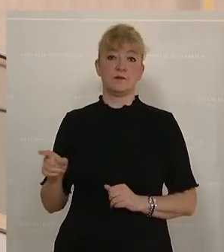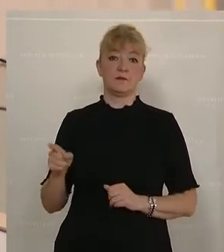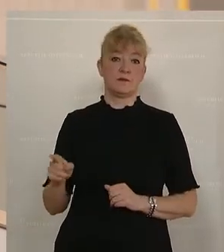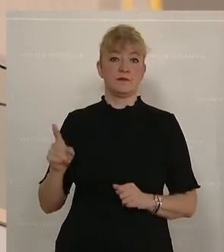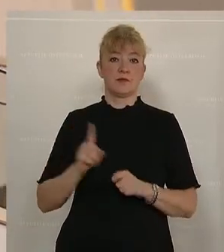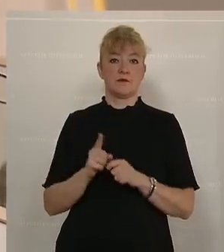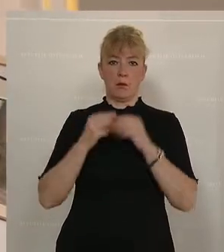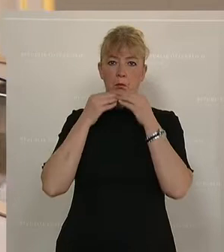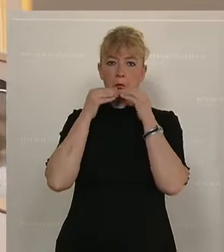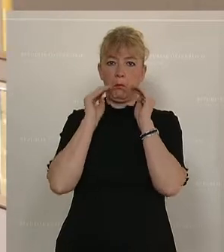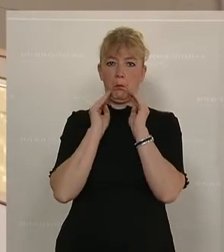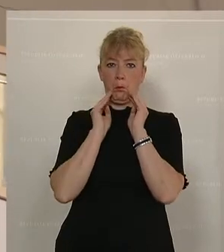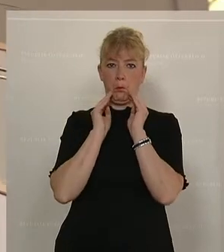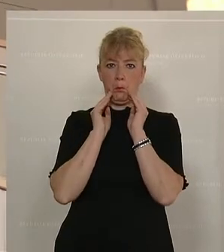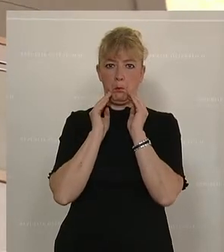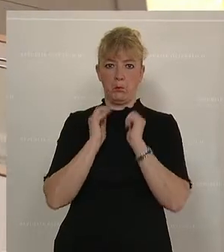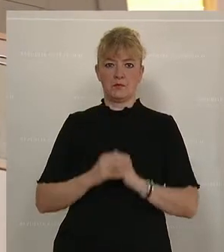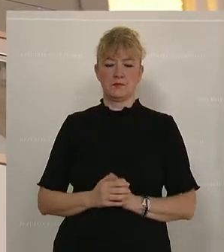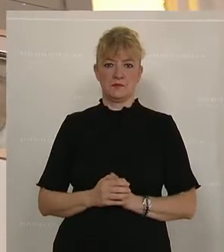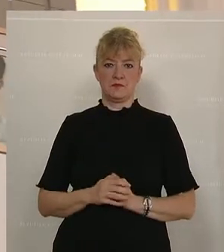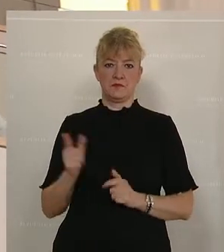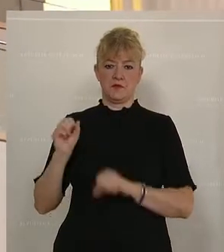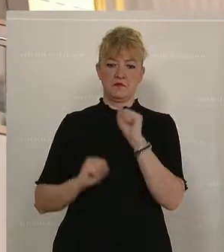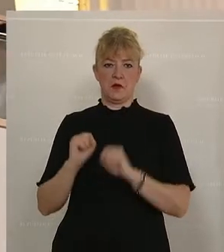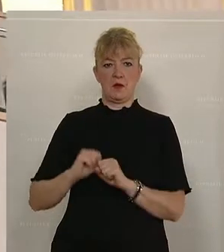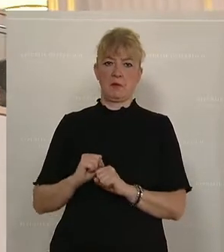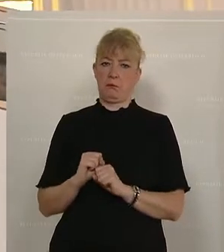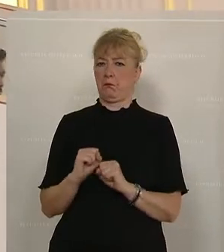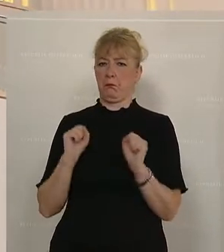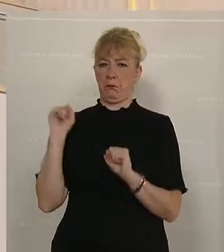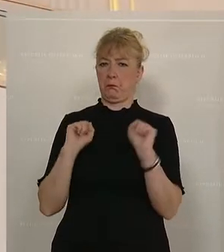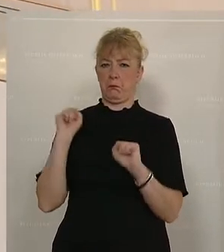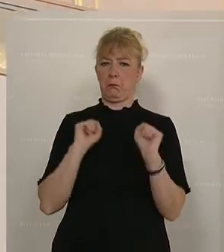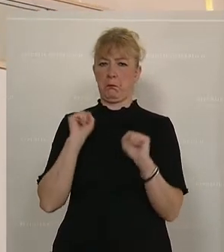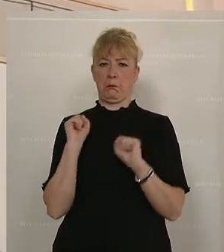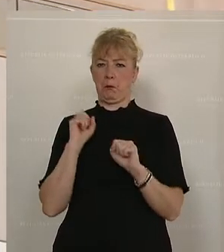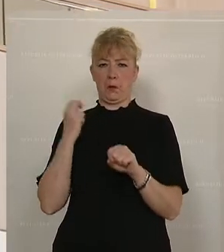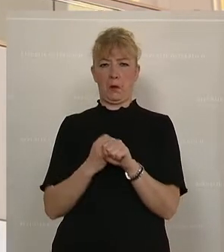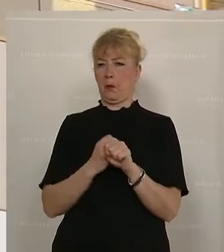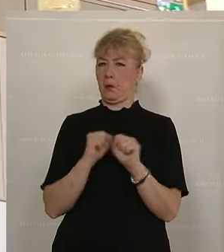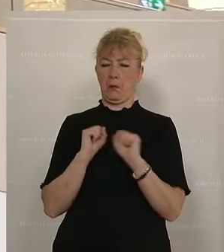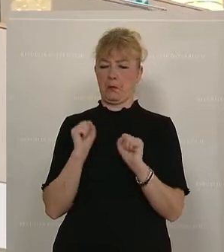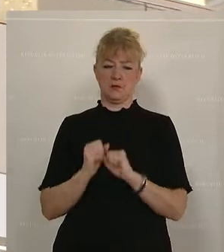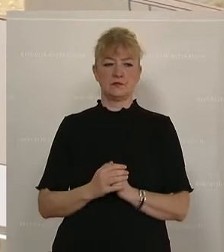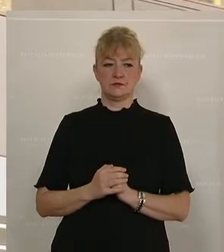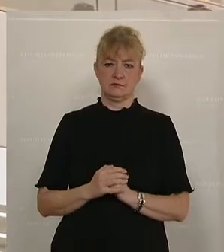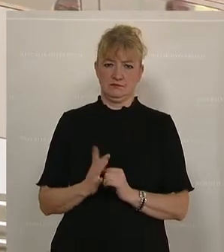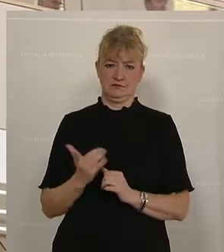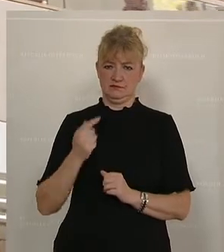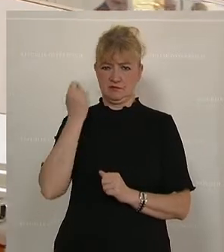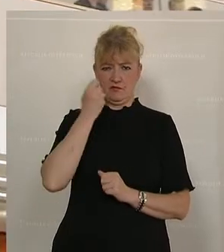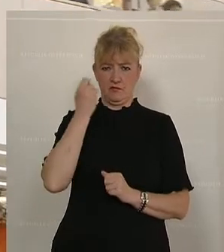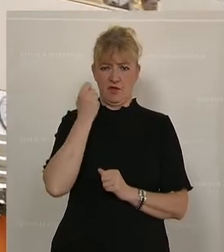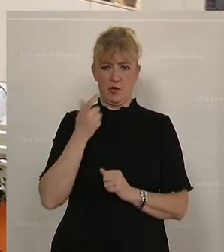im Schmollwinkel. Sie verhalten sich trotzig. Es ist ja völlig absurd, Herr Kollege